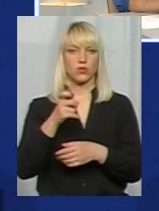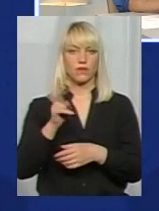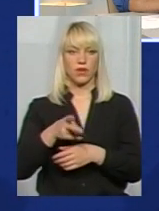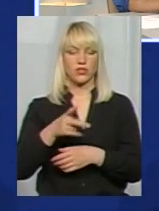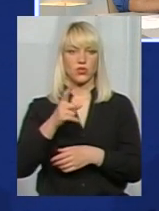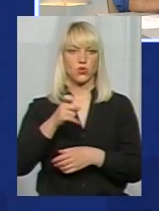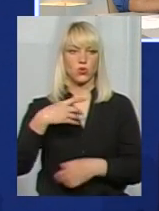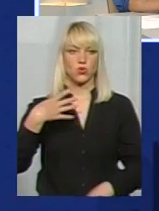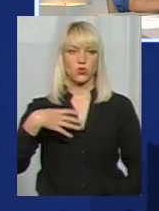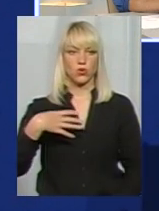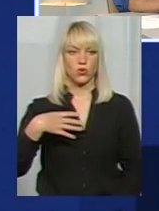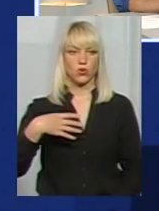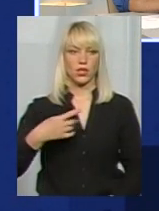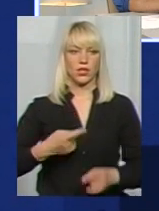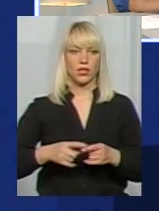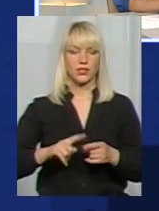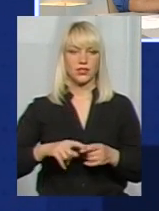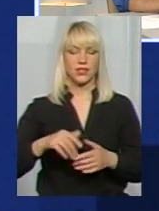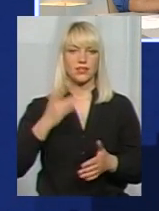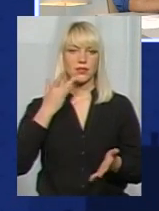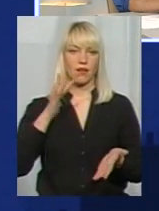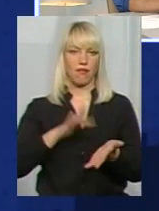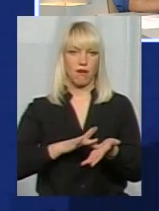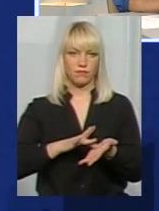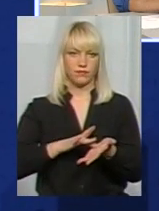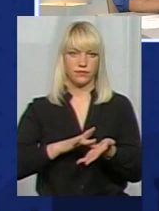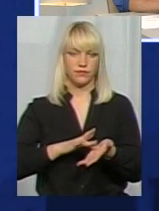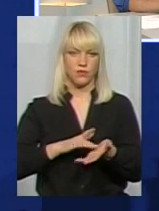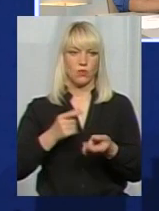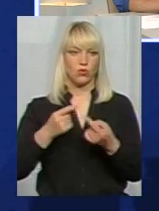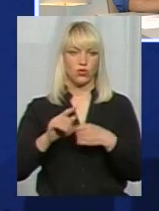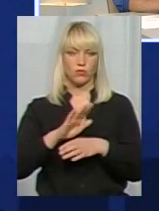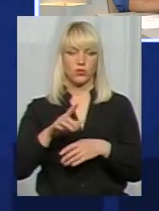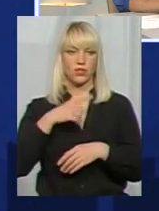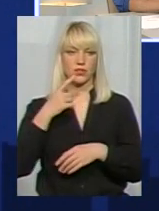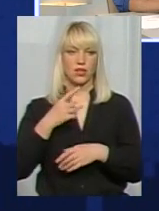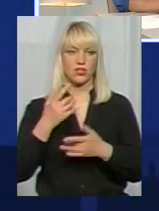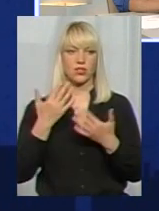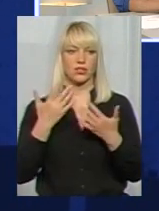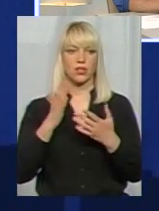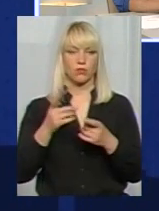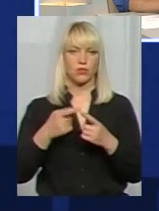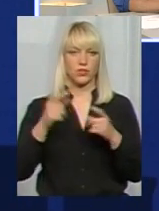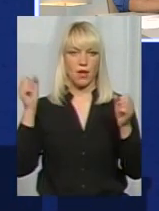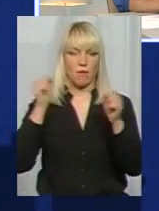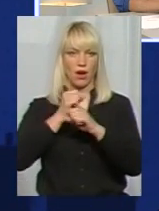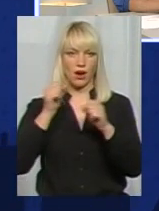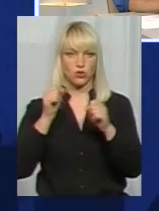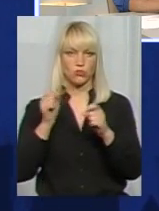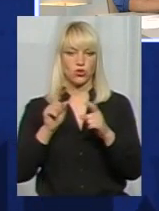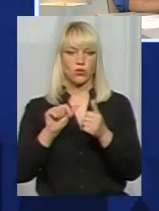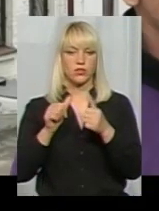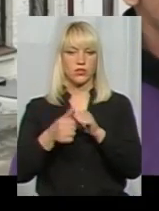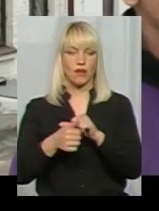І це срам. По-другому, не скажеш. Скільки буде цей маразм, що замість